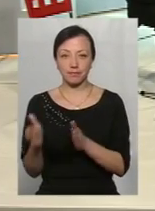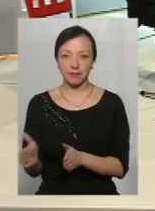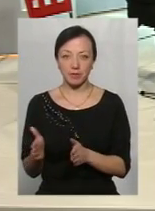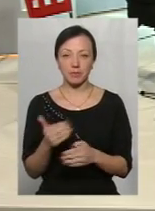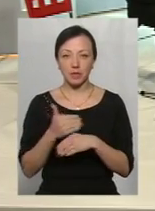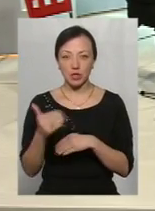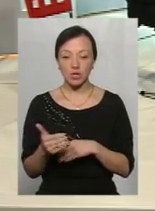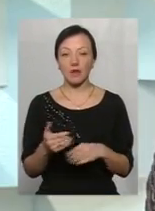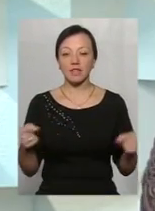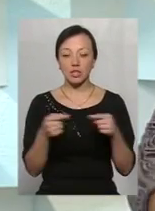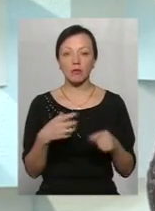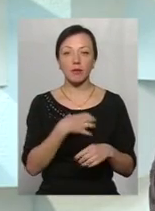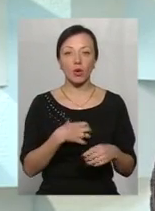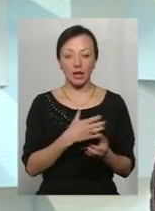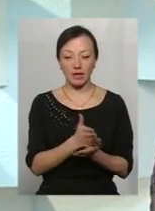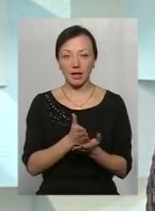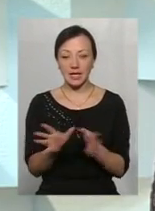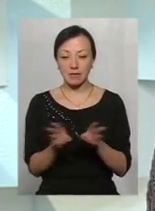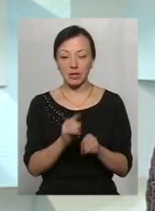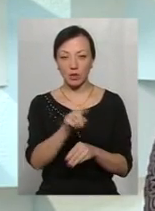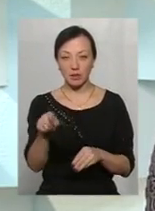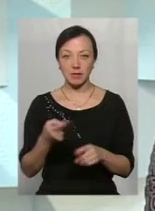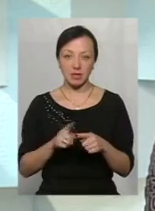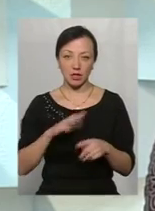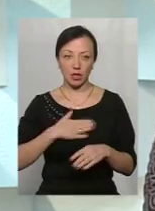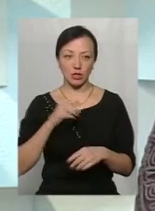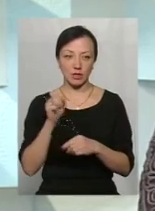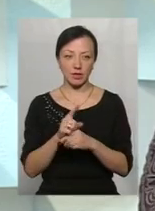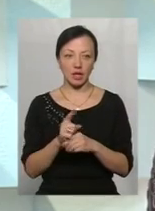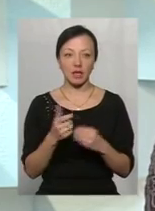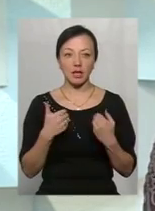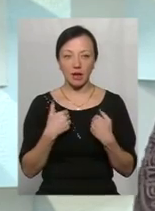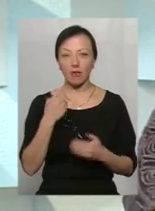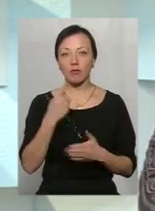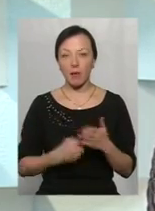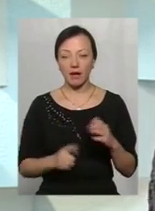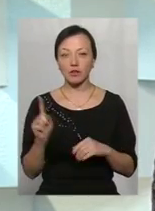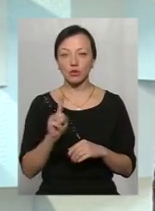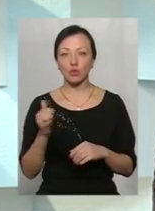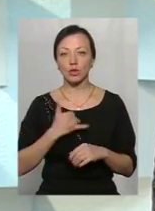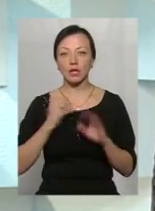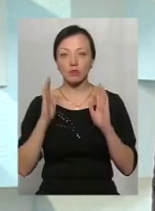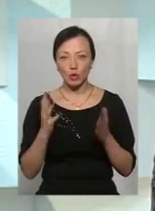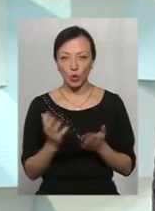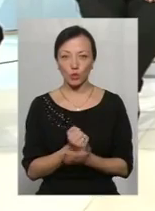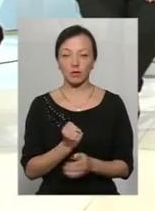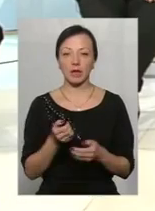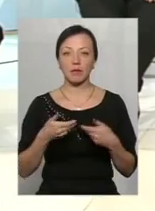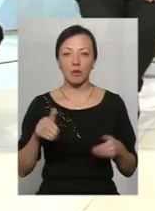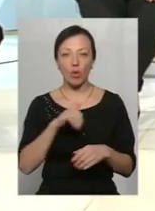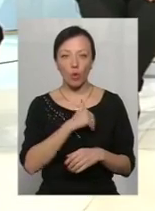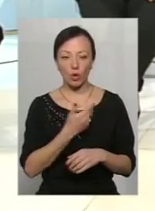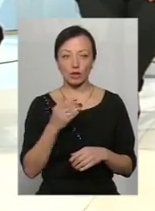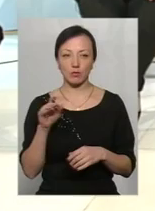підтримку. Тобто визначаємо пріоритети спільно з ними. І оце наше завдання. І я впевнена, що в нас буде успіх. Тому що ми його